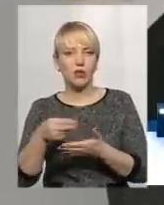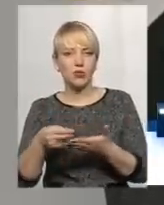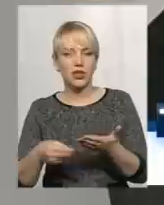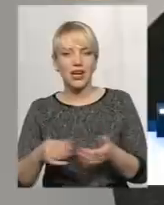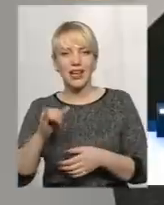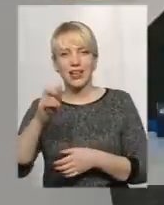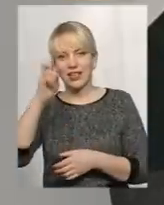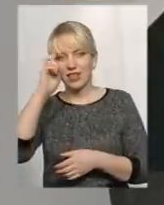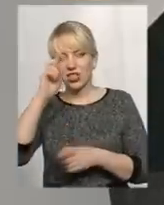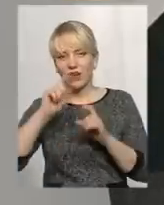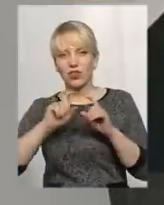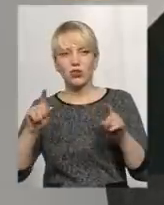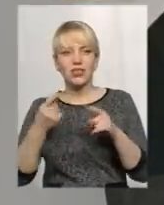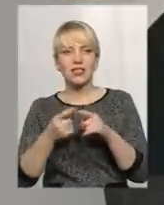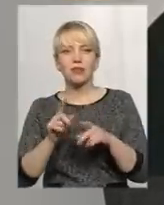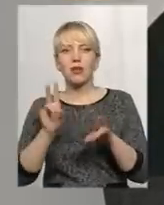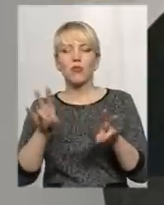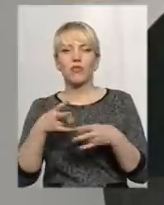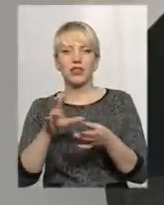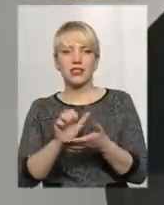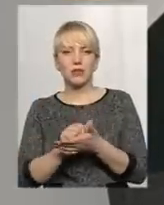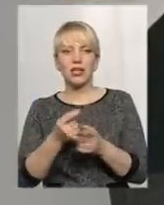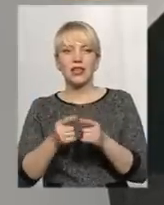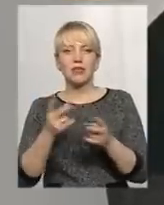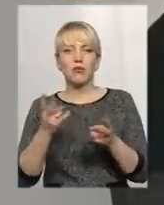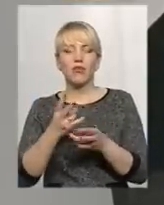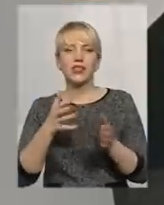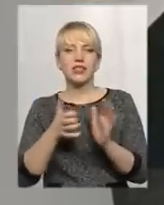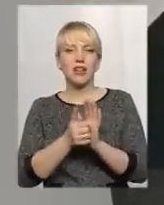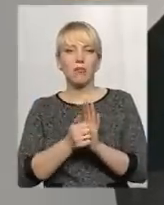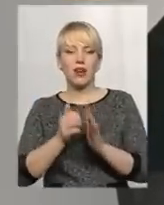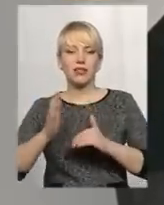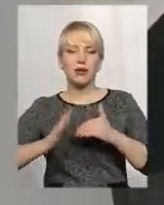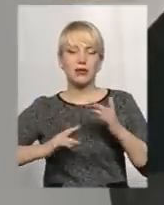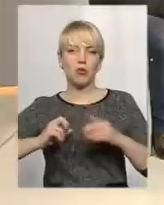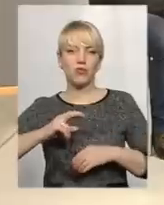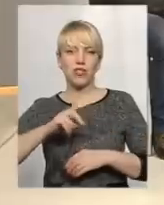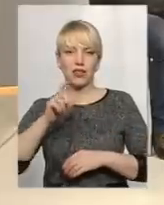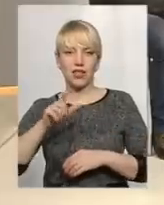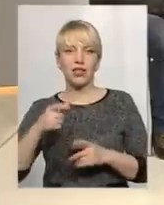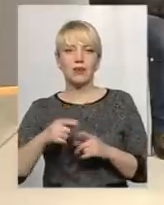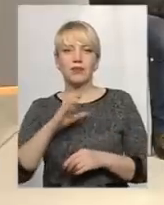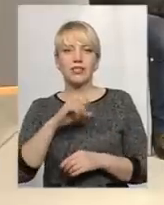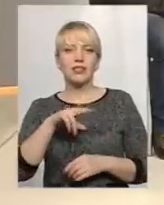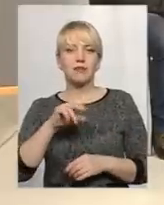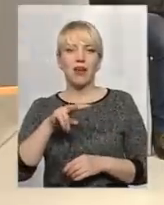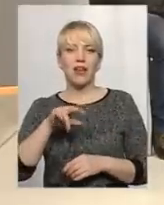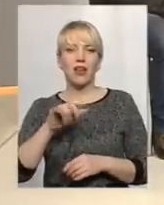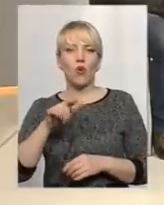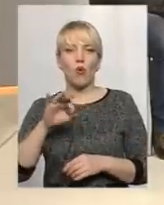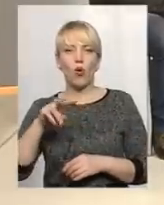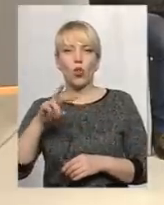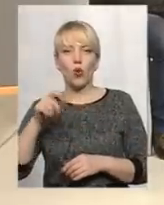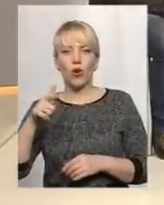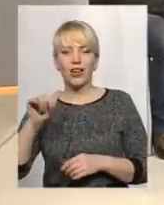структура не має цим займатися. Цим мають займатися люди, професіонали, спелегологи конкретно даним об'єктом. І це має бути в руках